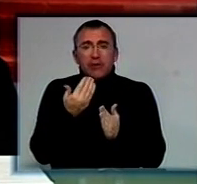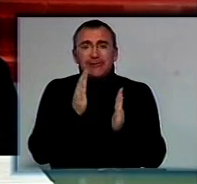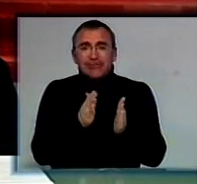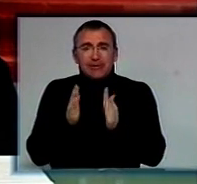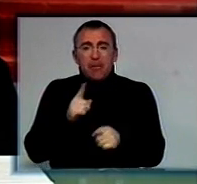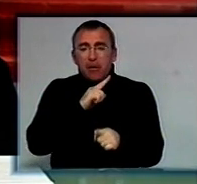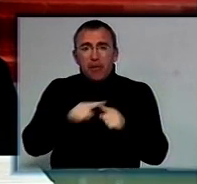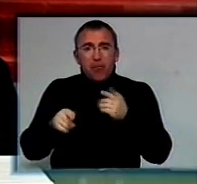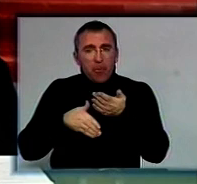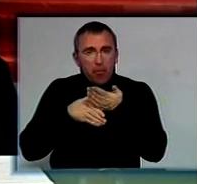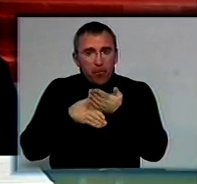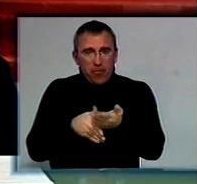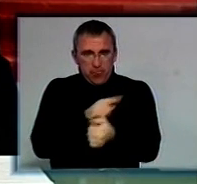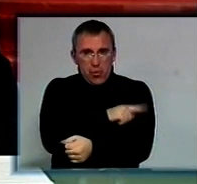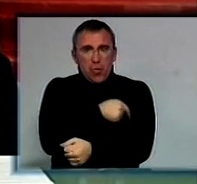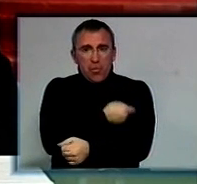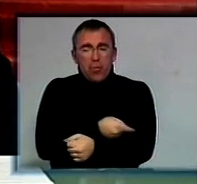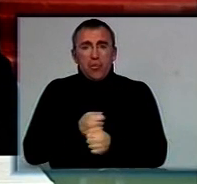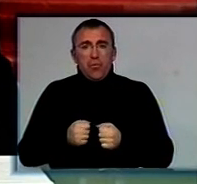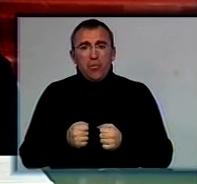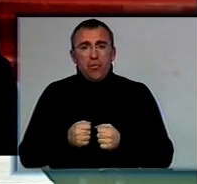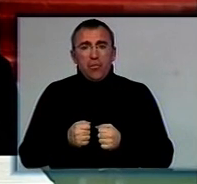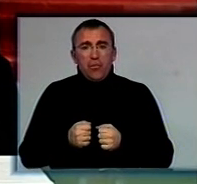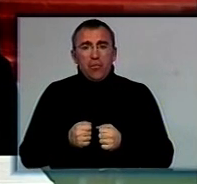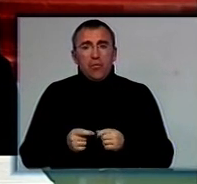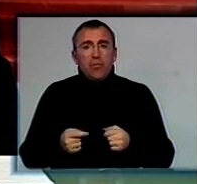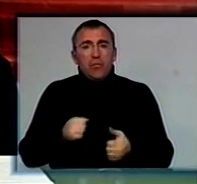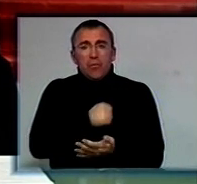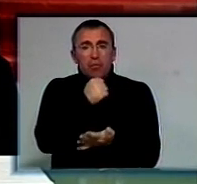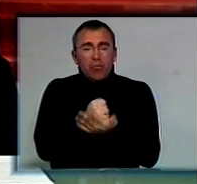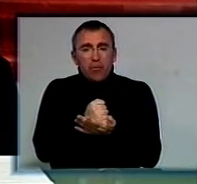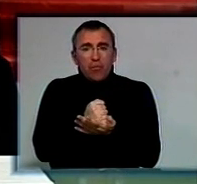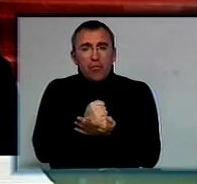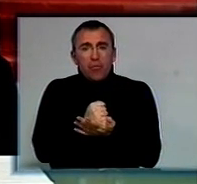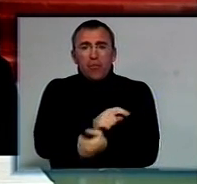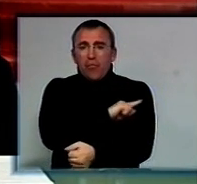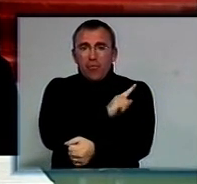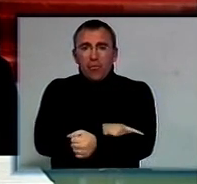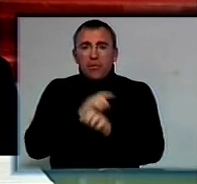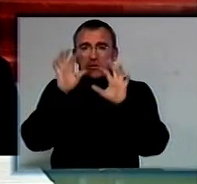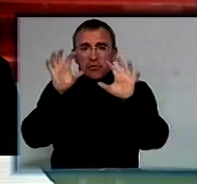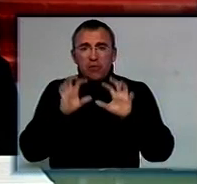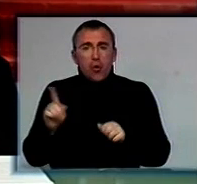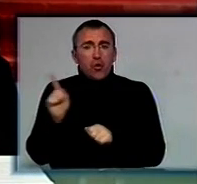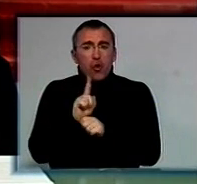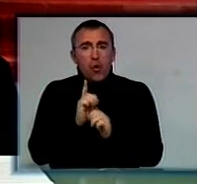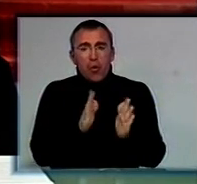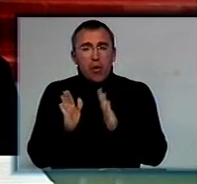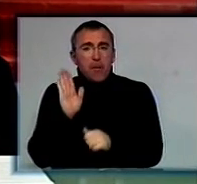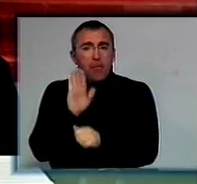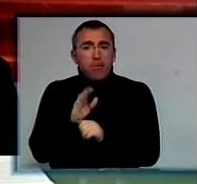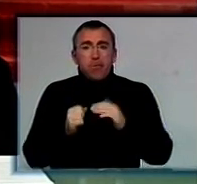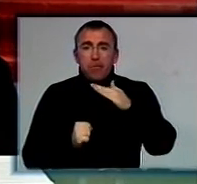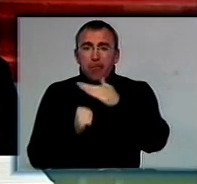екстреної медичної допомоги. Затверджена потужна нова законодавча нормативна розпорядча